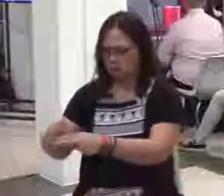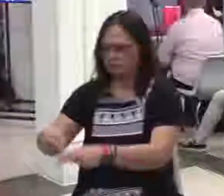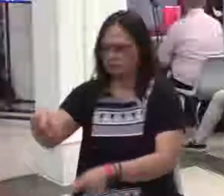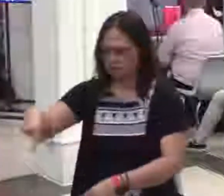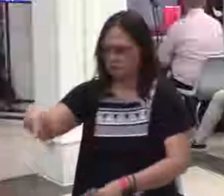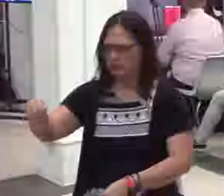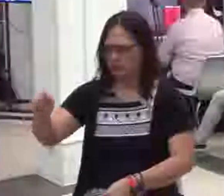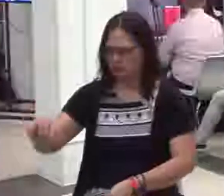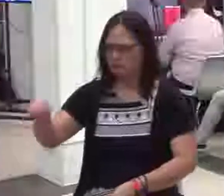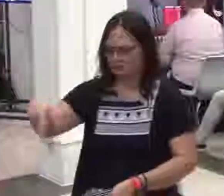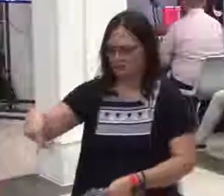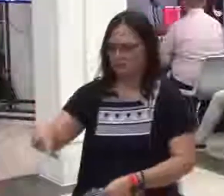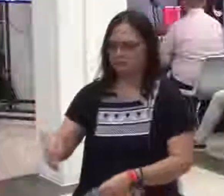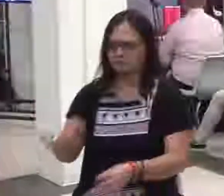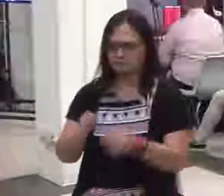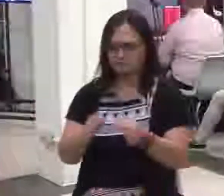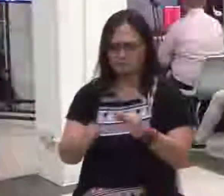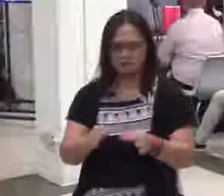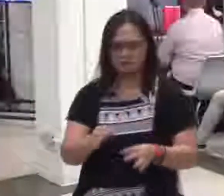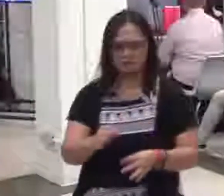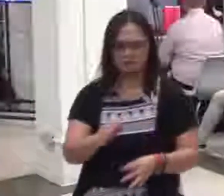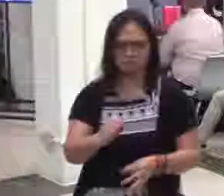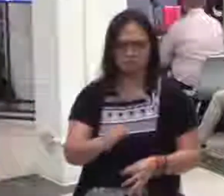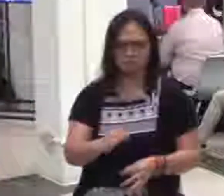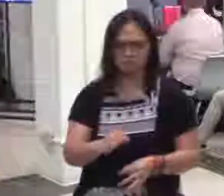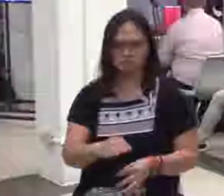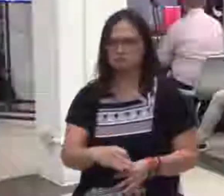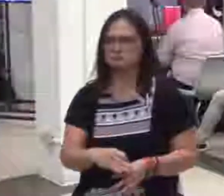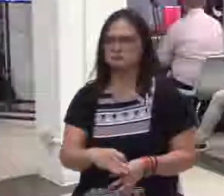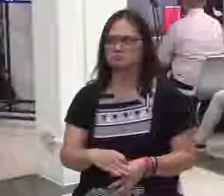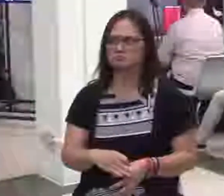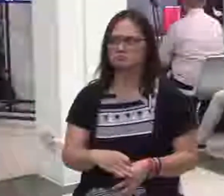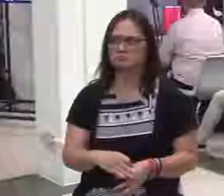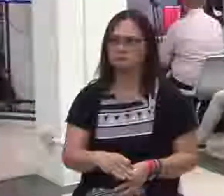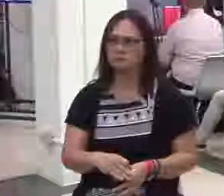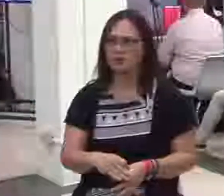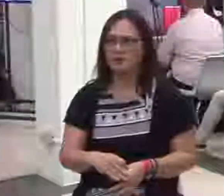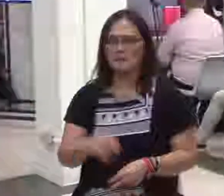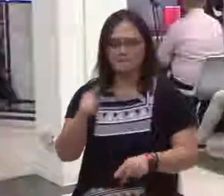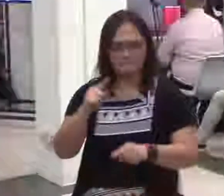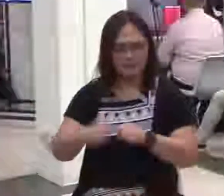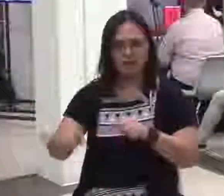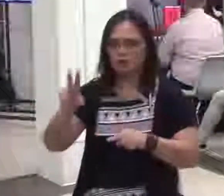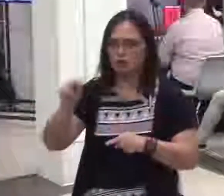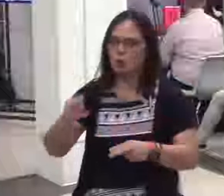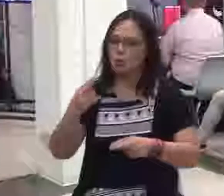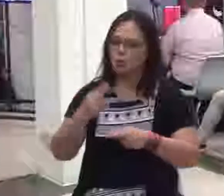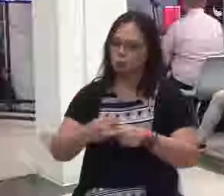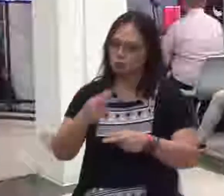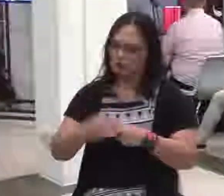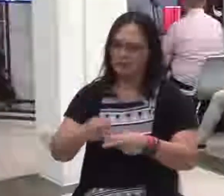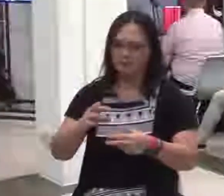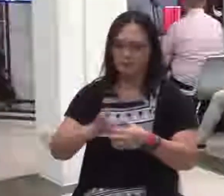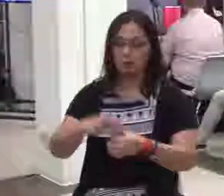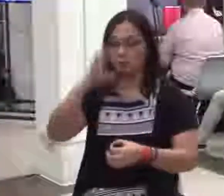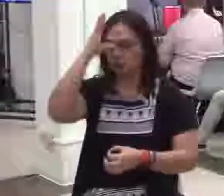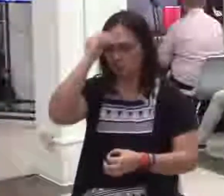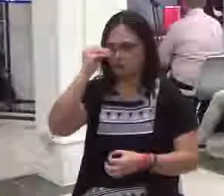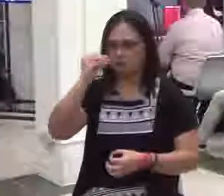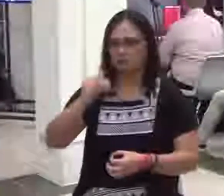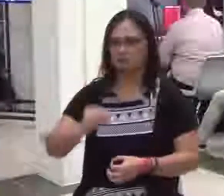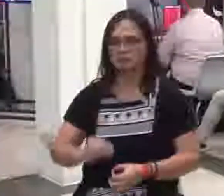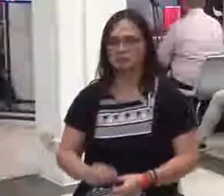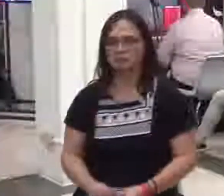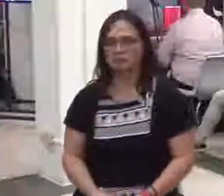manggagaling sila sa departamento ito ilagay gayon. Pero walang pangalan ng tao. Para bang nagbago yung lahat?